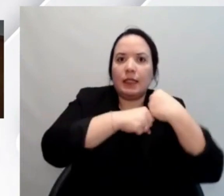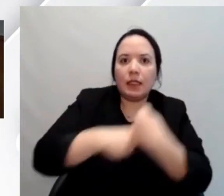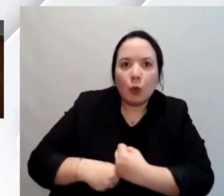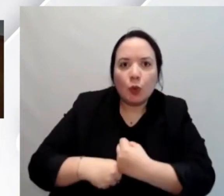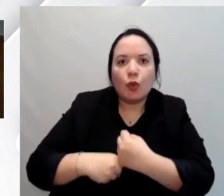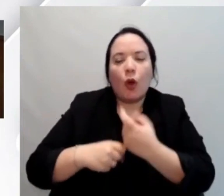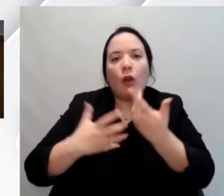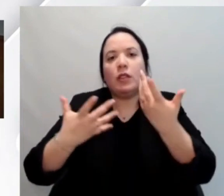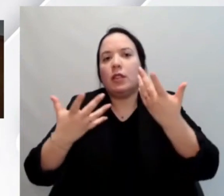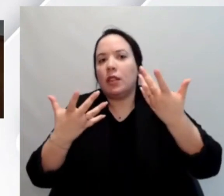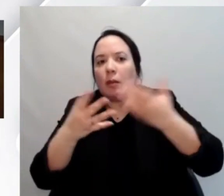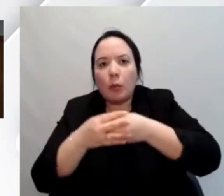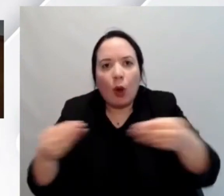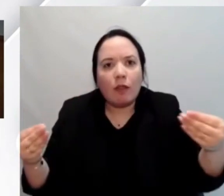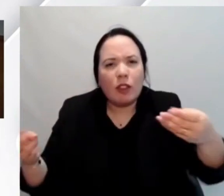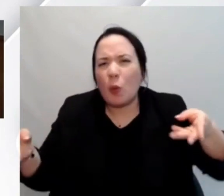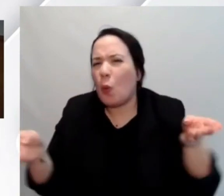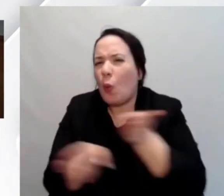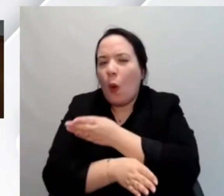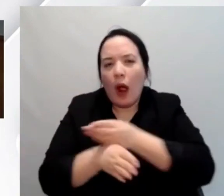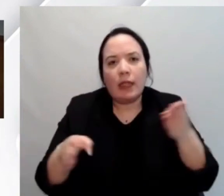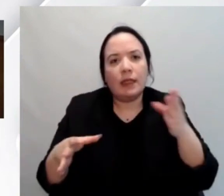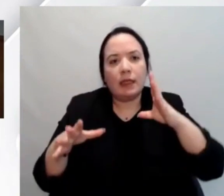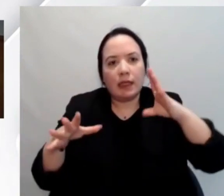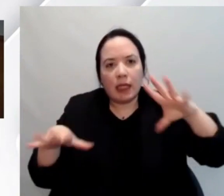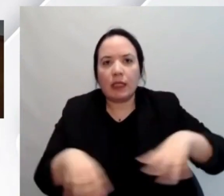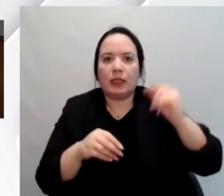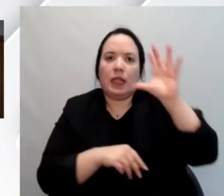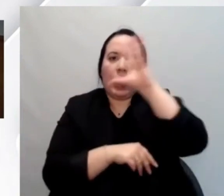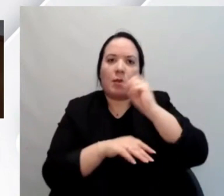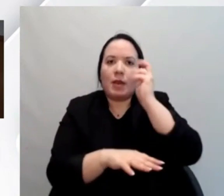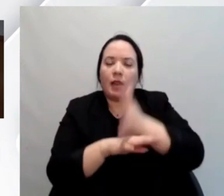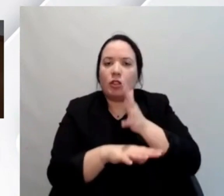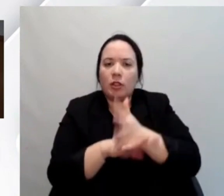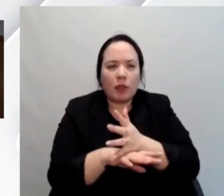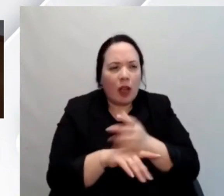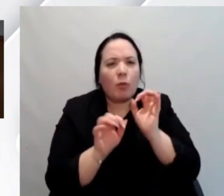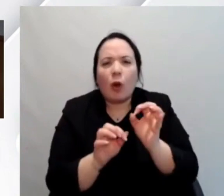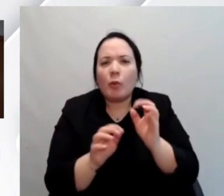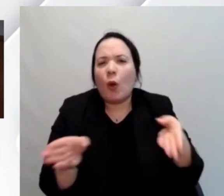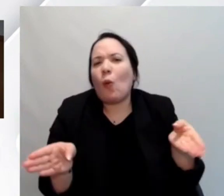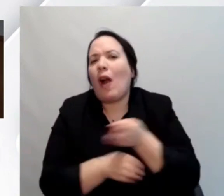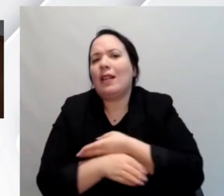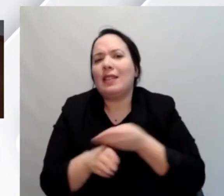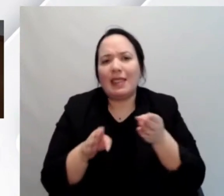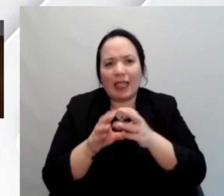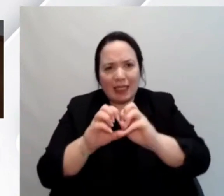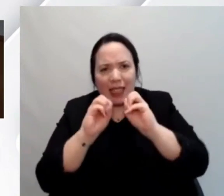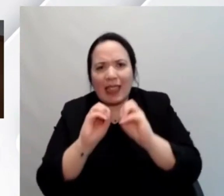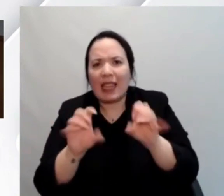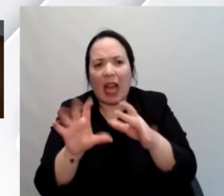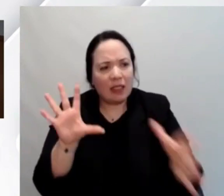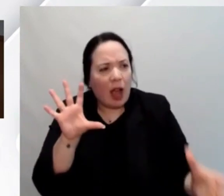da professionisti da tutti coloro che sono coinvolti nella didattica un aspetto